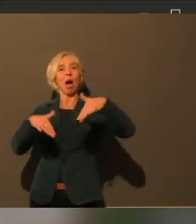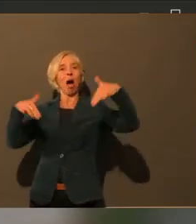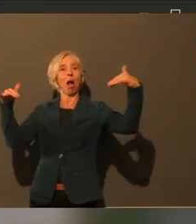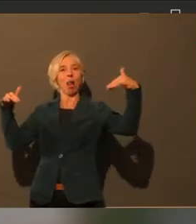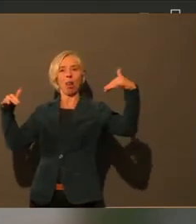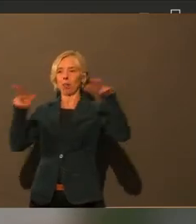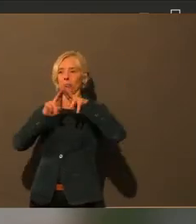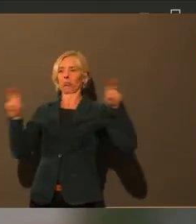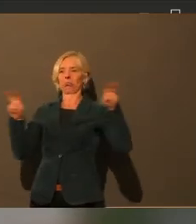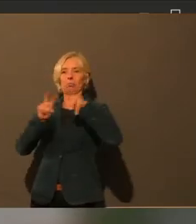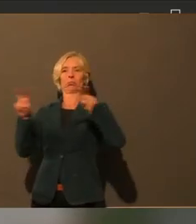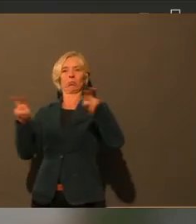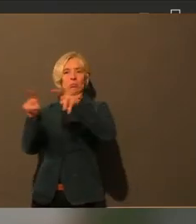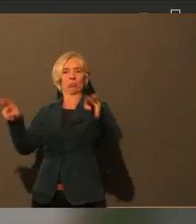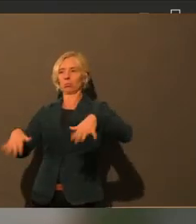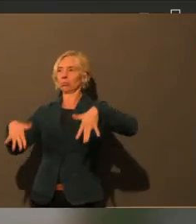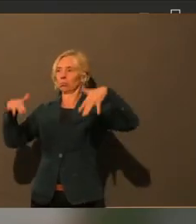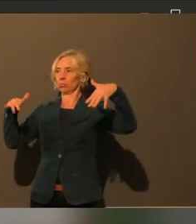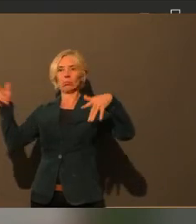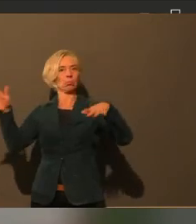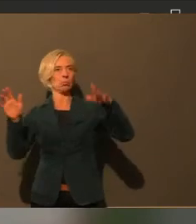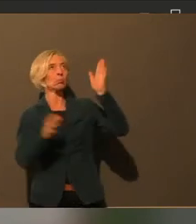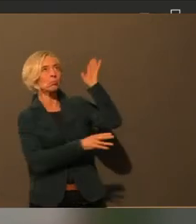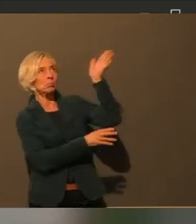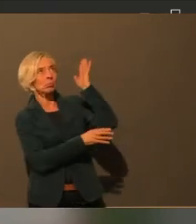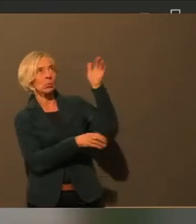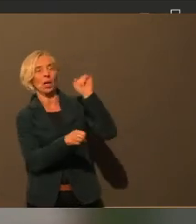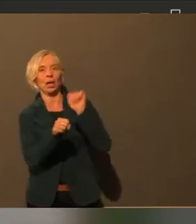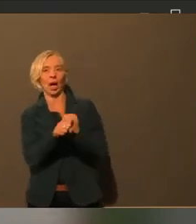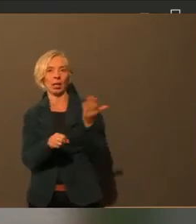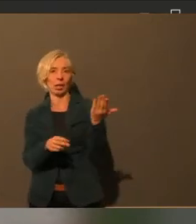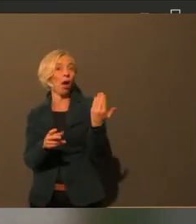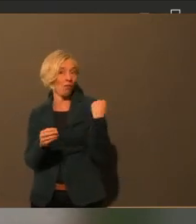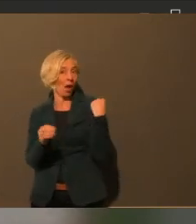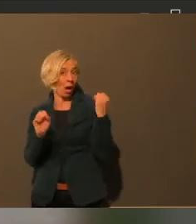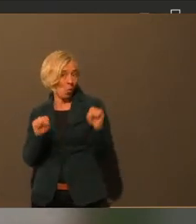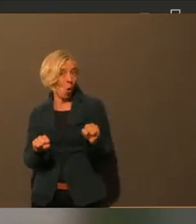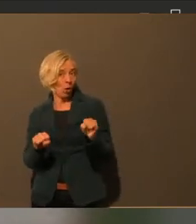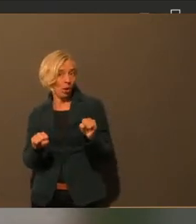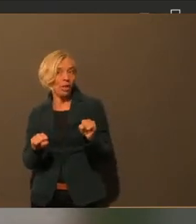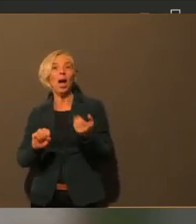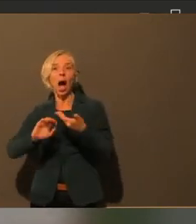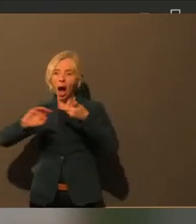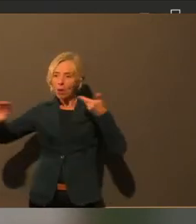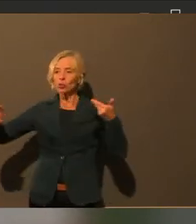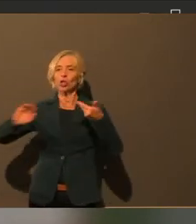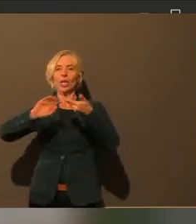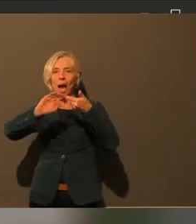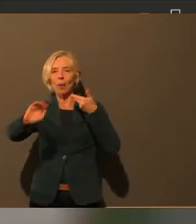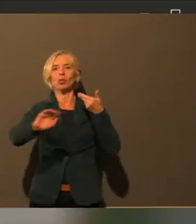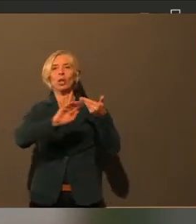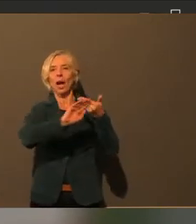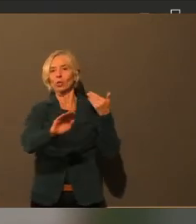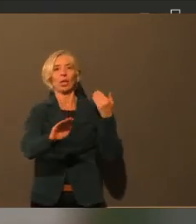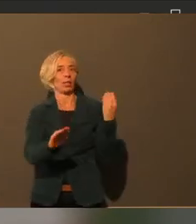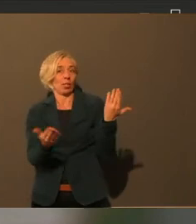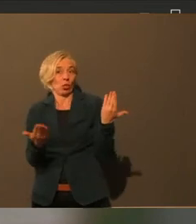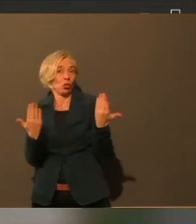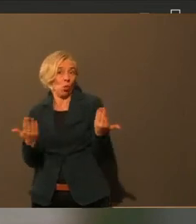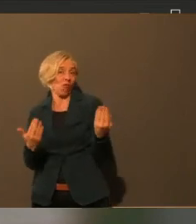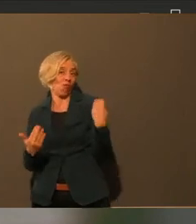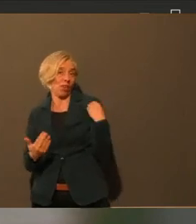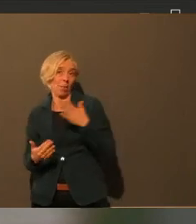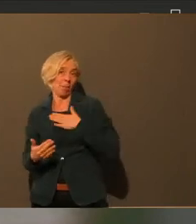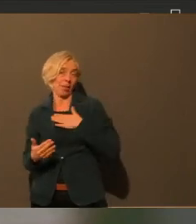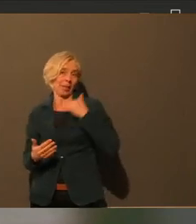die Möglichkeit gut, auch die Abstände zu halten und auch die Schüler dann weit auseinanderzusetzen. Und das wäre so mein Anliegen,